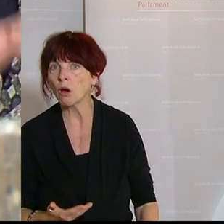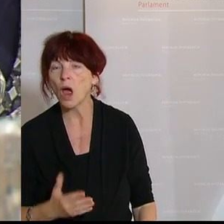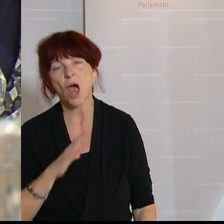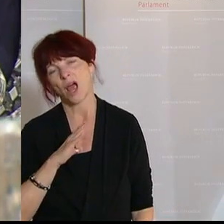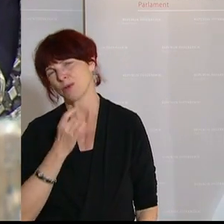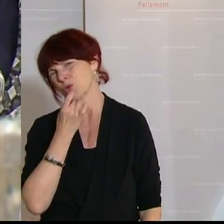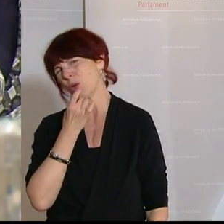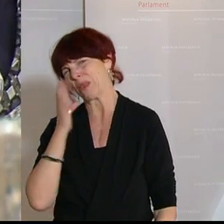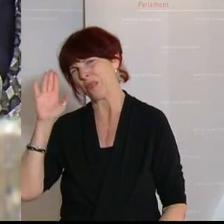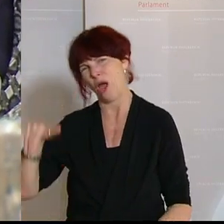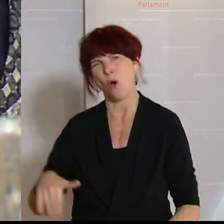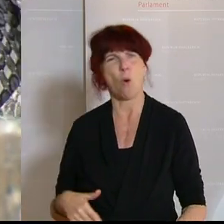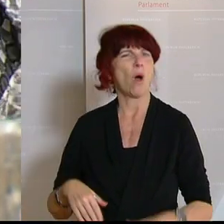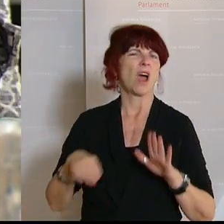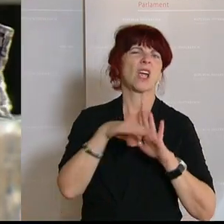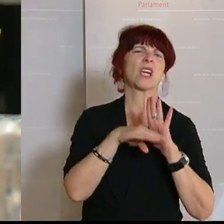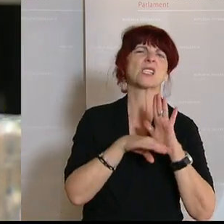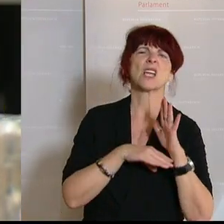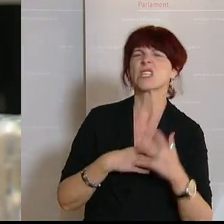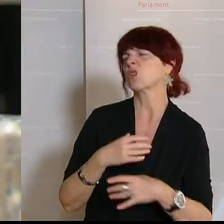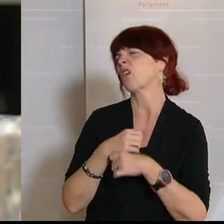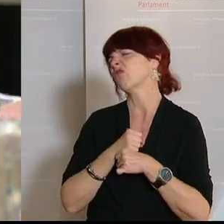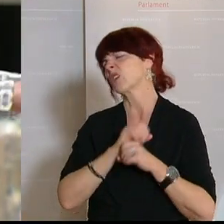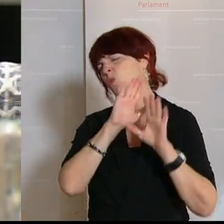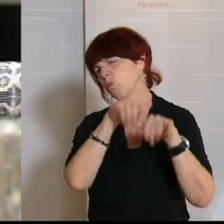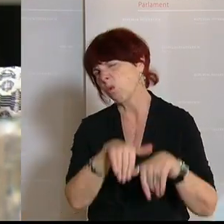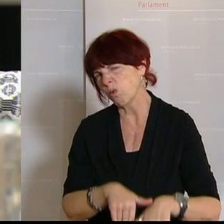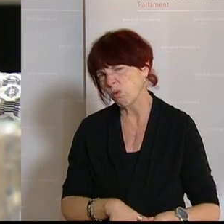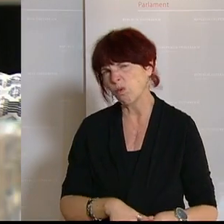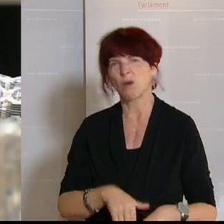Gesetzen und der Verfassung. Das sind ja juristische Spitzfindigkeiten.